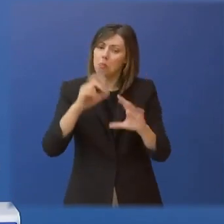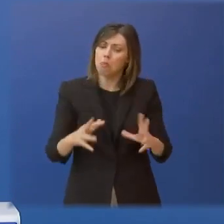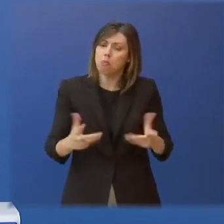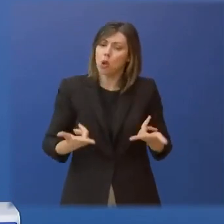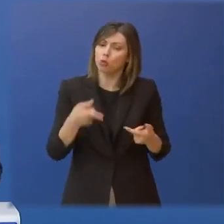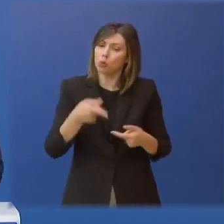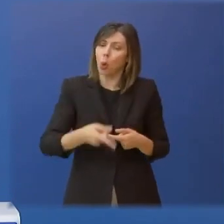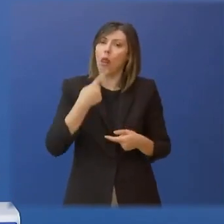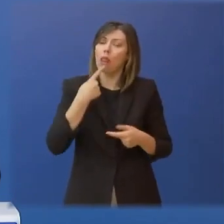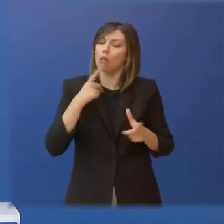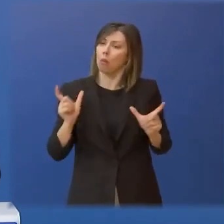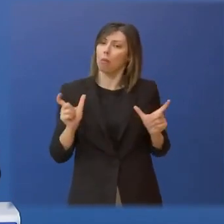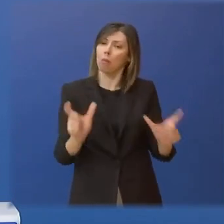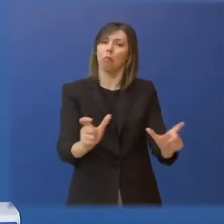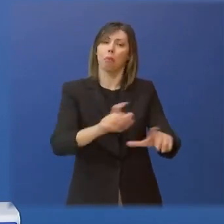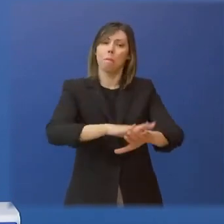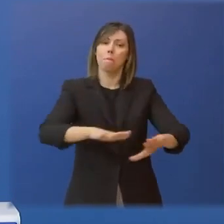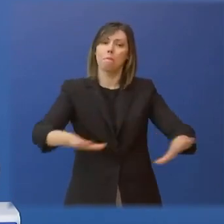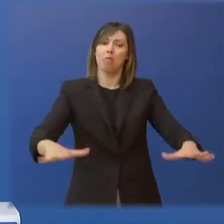ανώτατη εκπαίδευση στα νέα παιδιά.